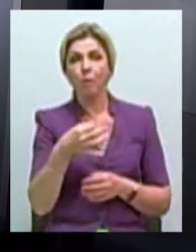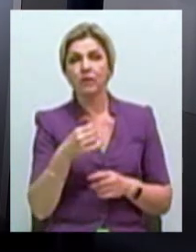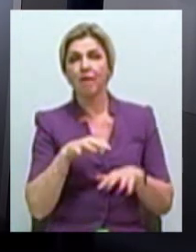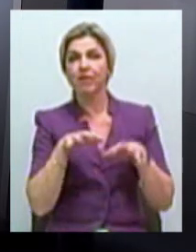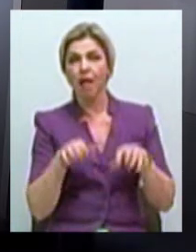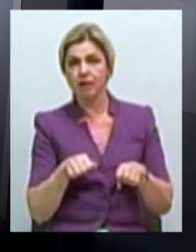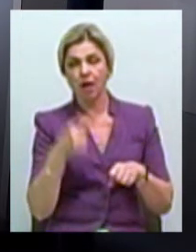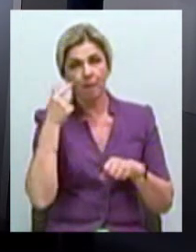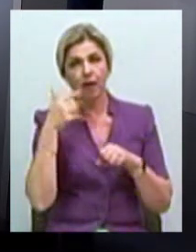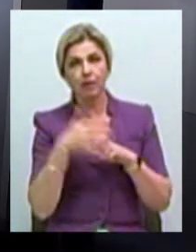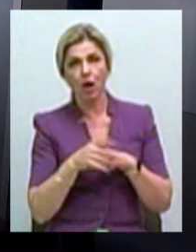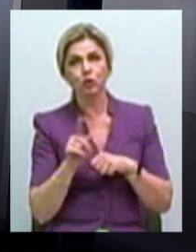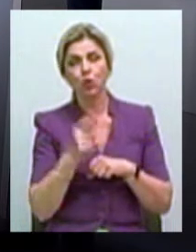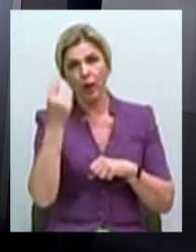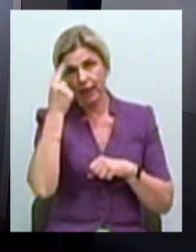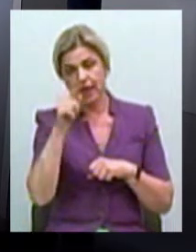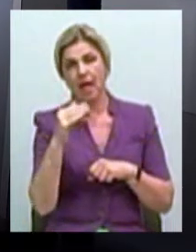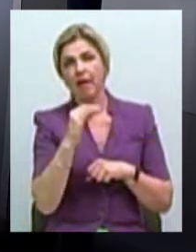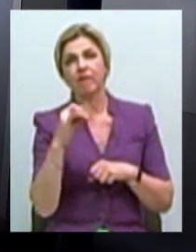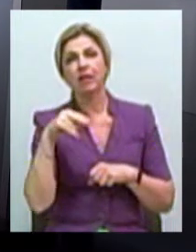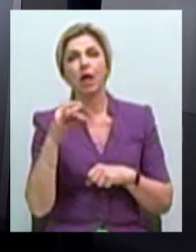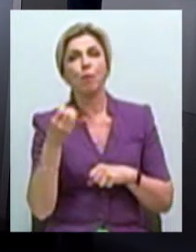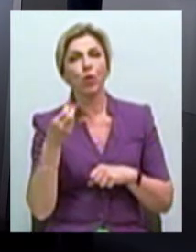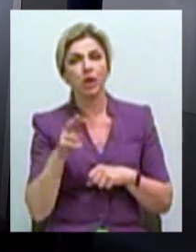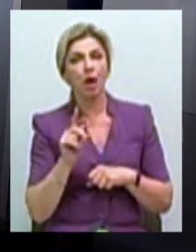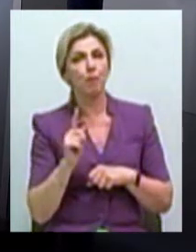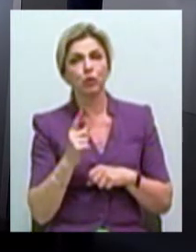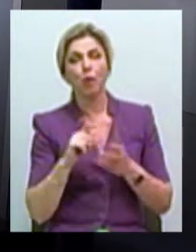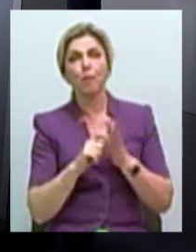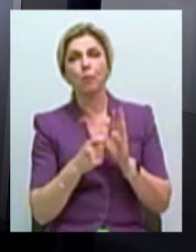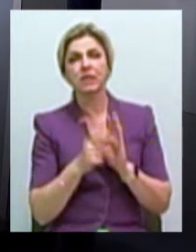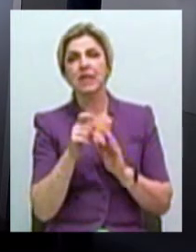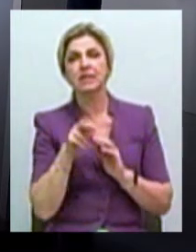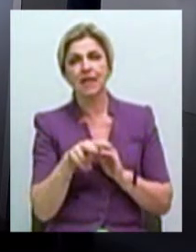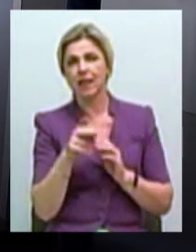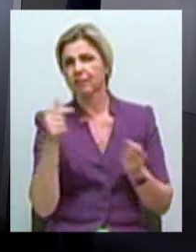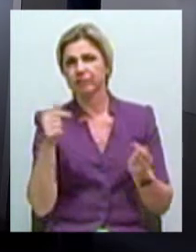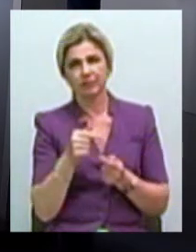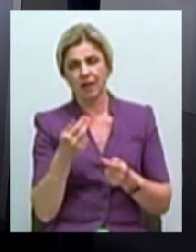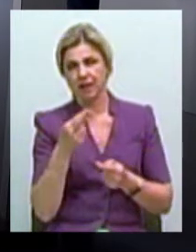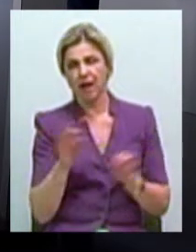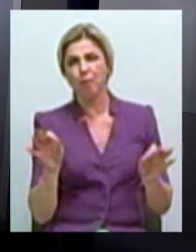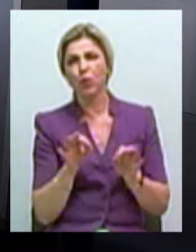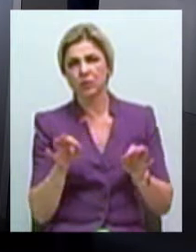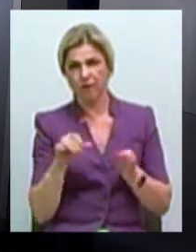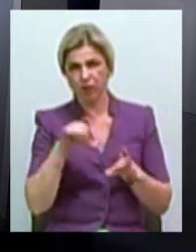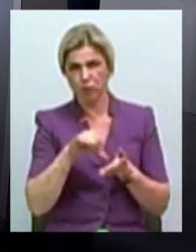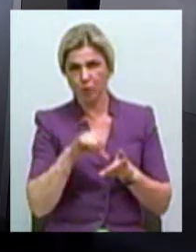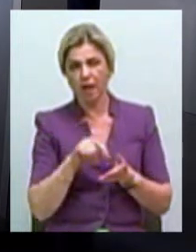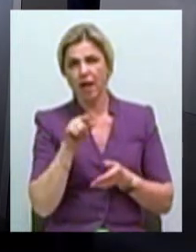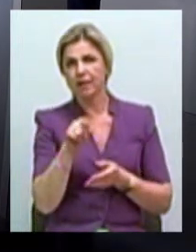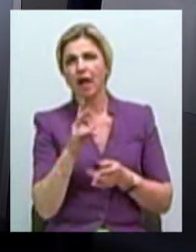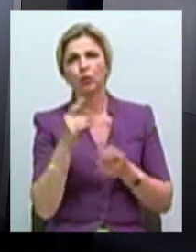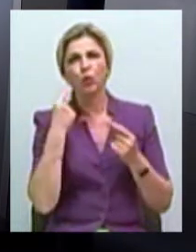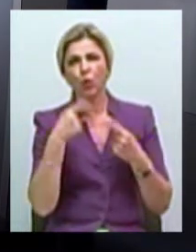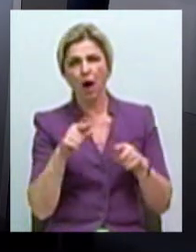поняв, що сама идея филармонії, тому що поміщення, зал не приспособлено для филармонічних выступлень, там не та акустика,